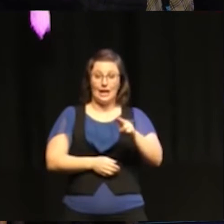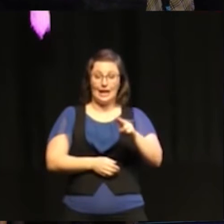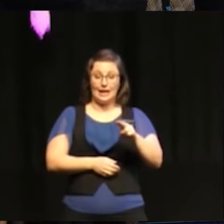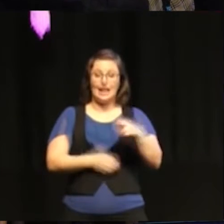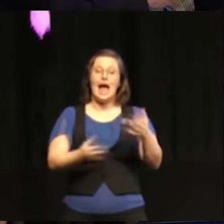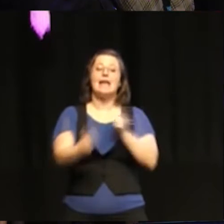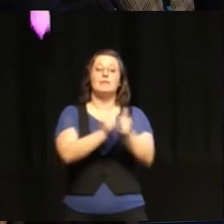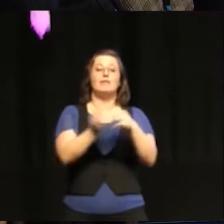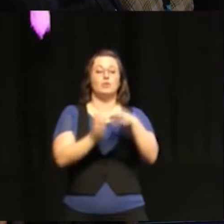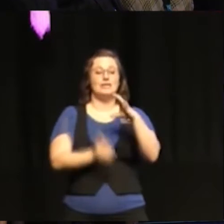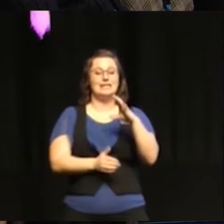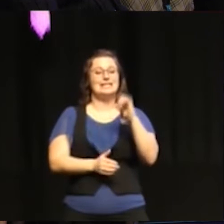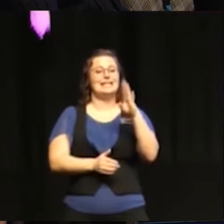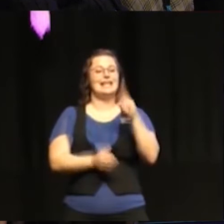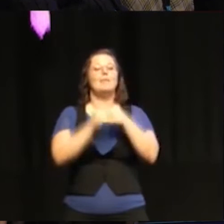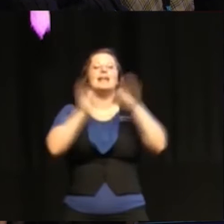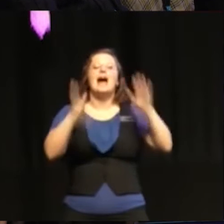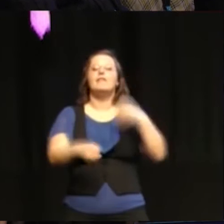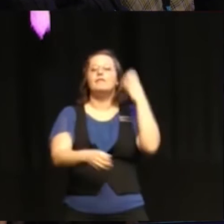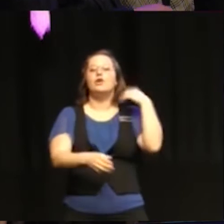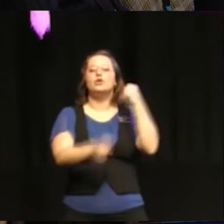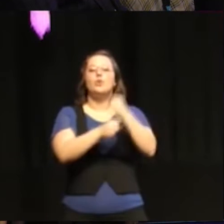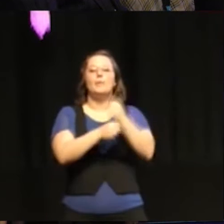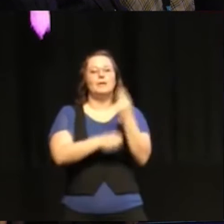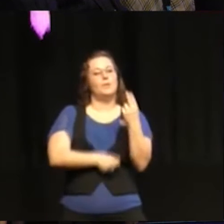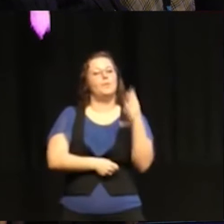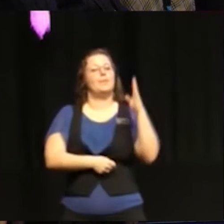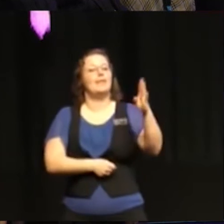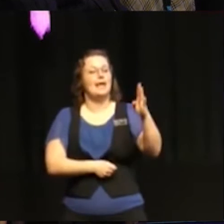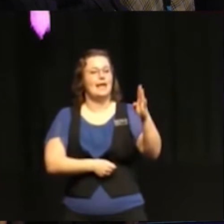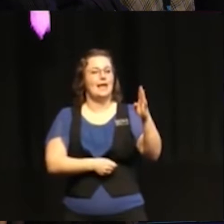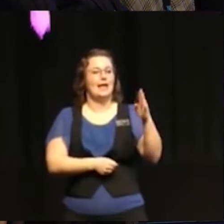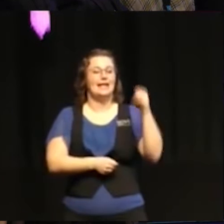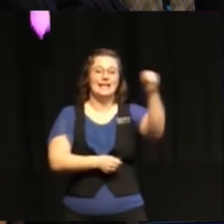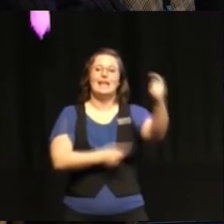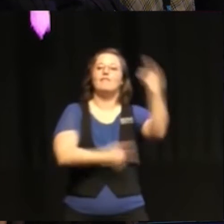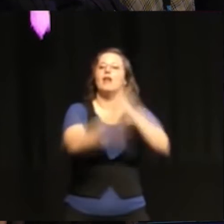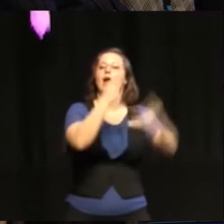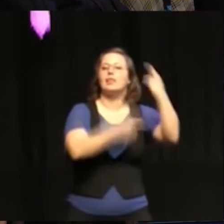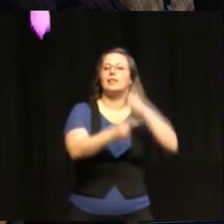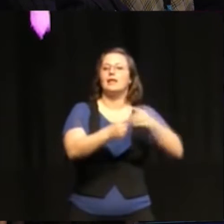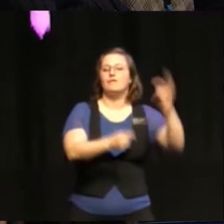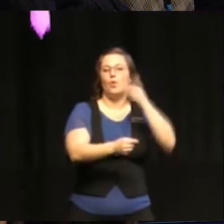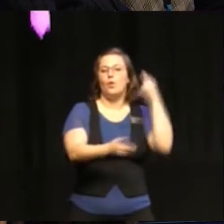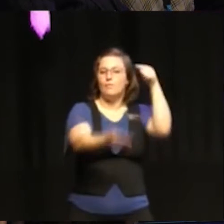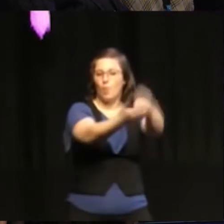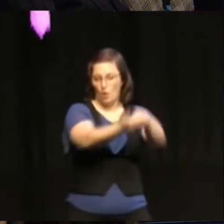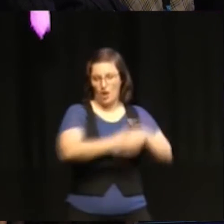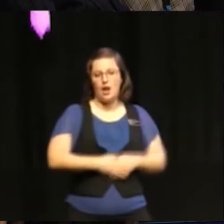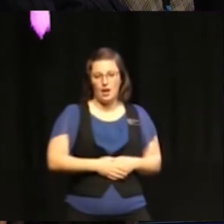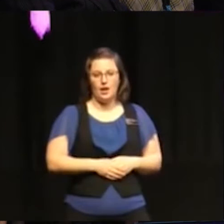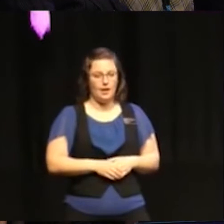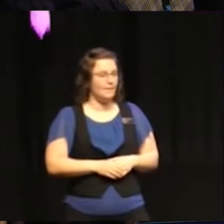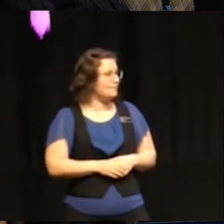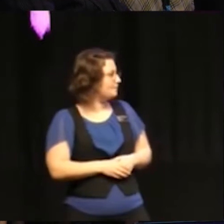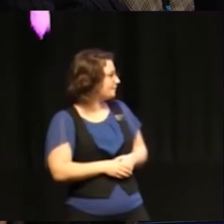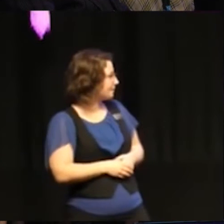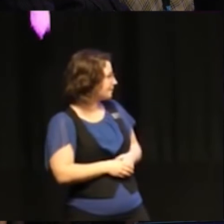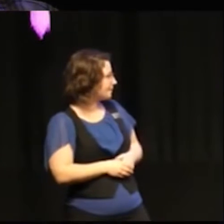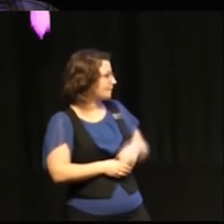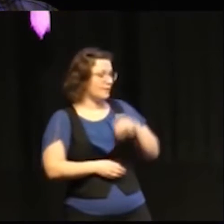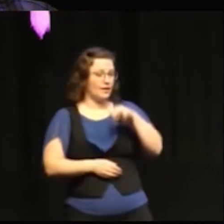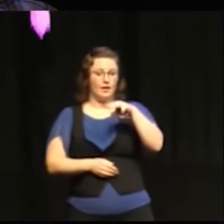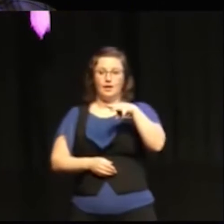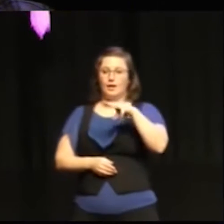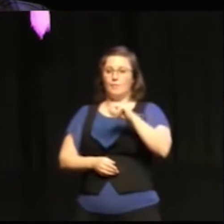också jobbade just på UD med de här frågorna då man förhandlade fram dem. Jag skulle säga att jag är